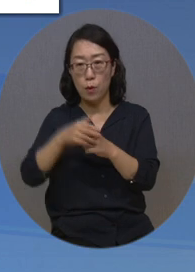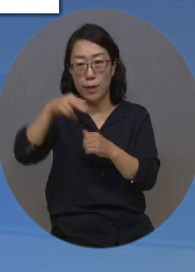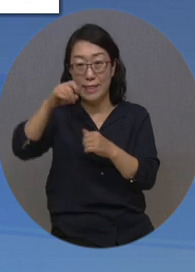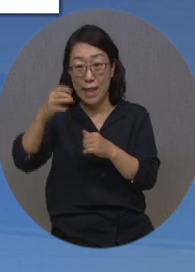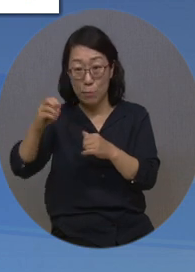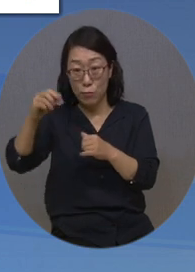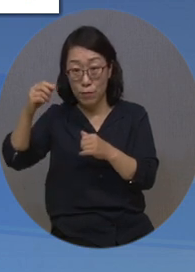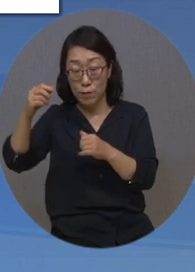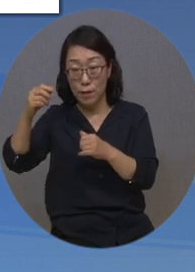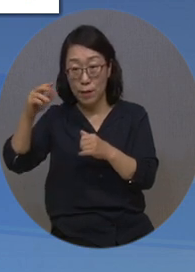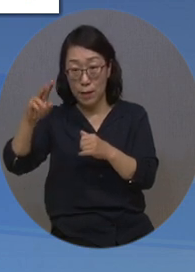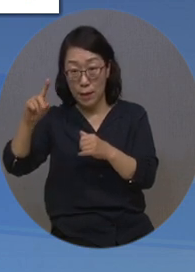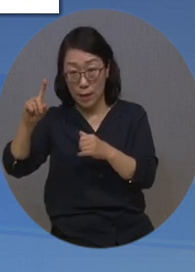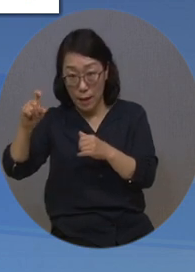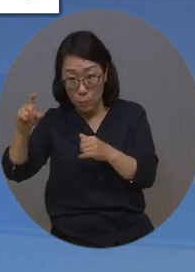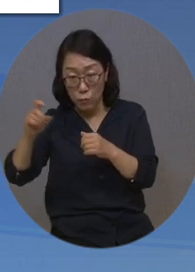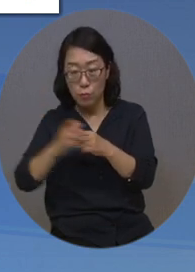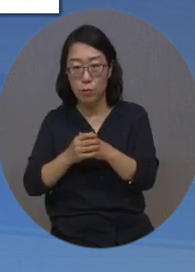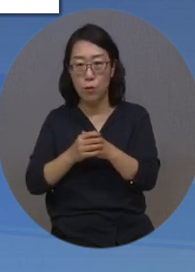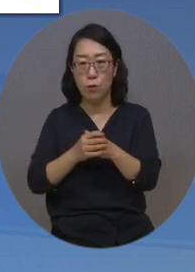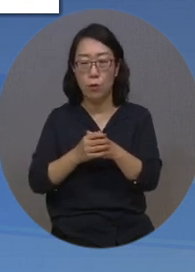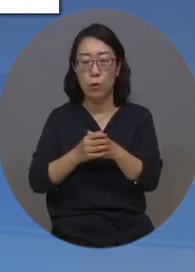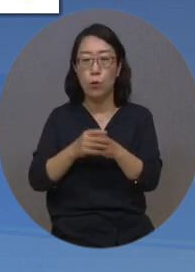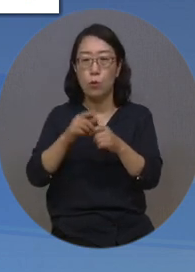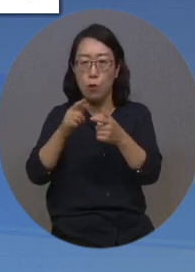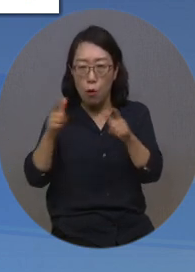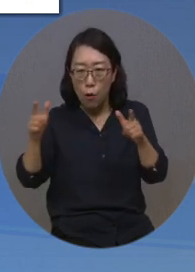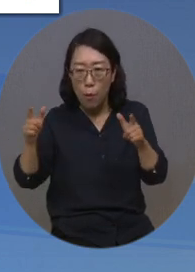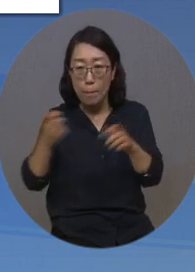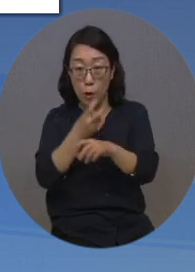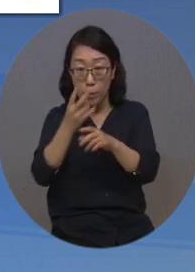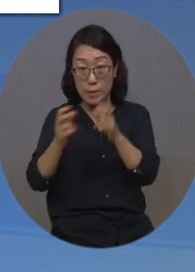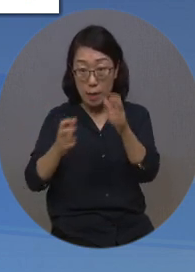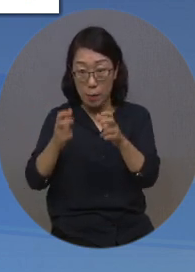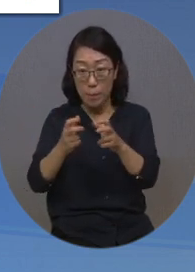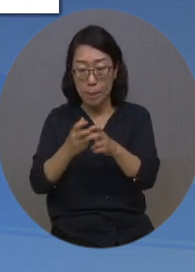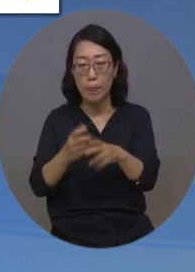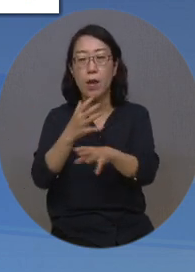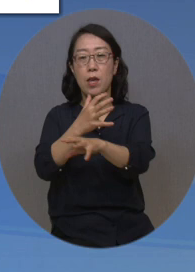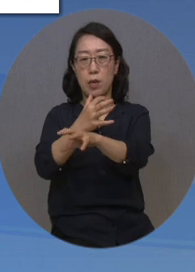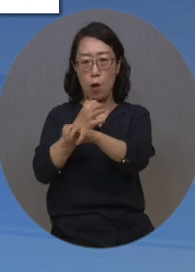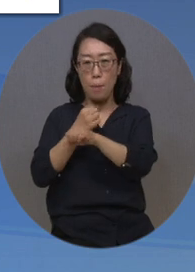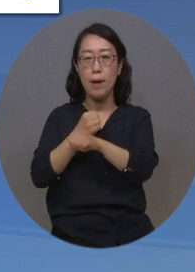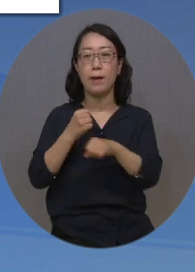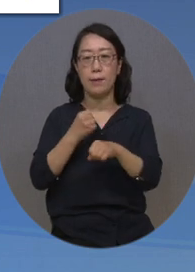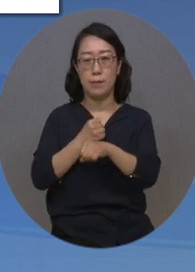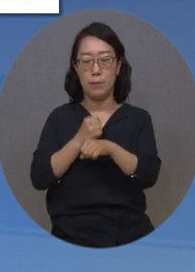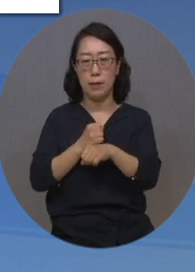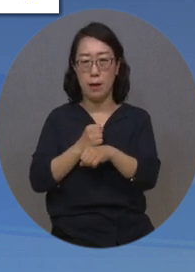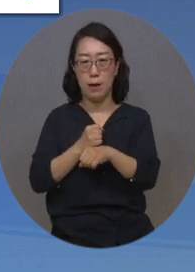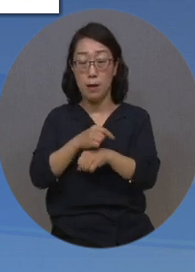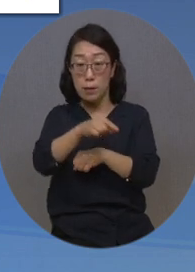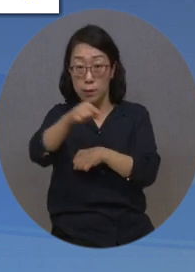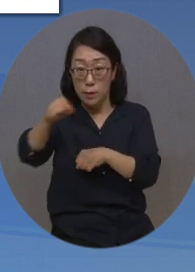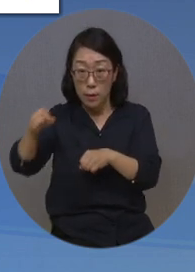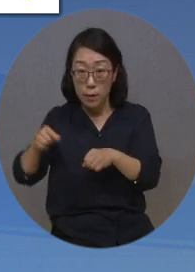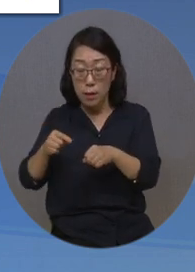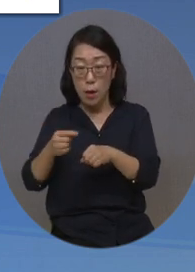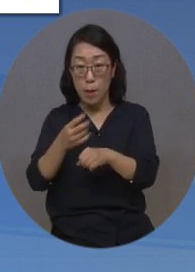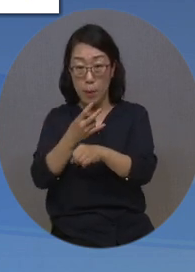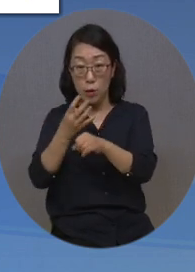미니스톱, 시스페이스24와 위기청소년지원업무협약을 체결했습니다. 회원사 편의점주는